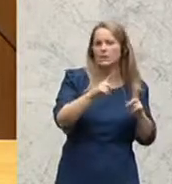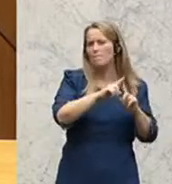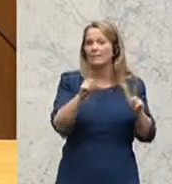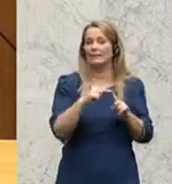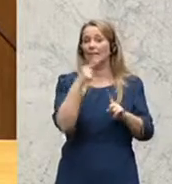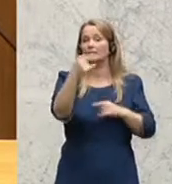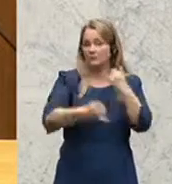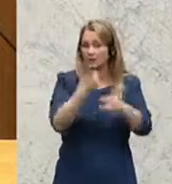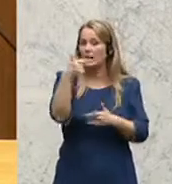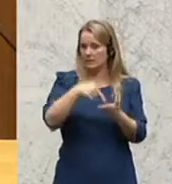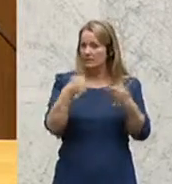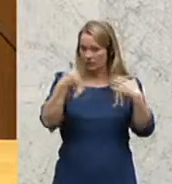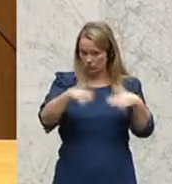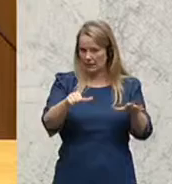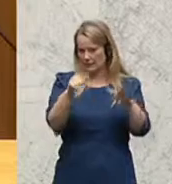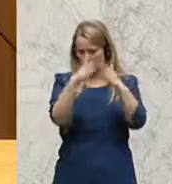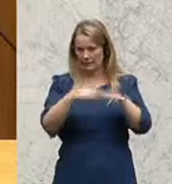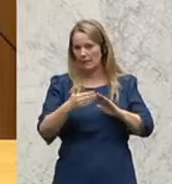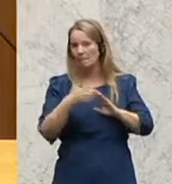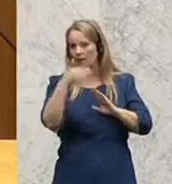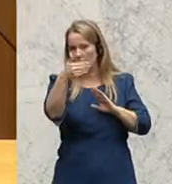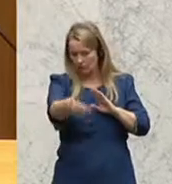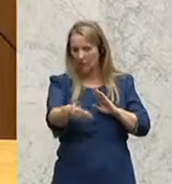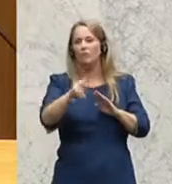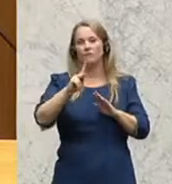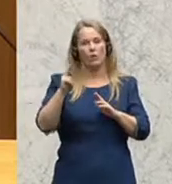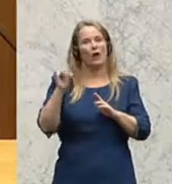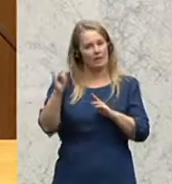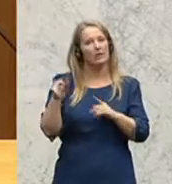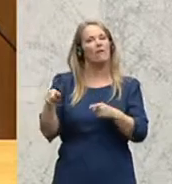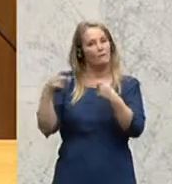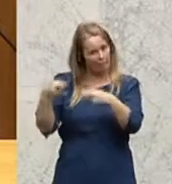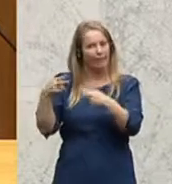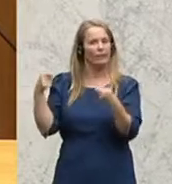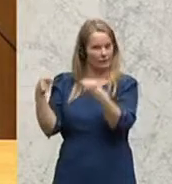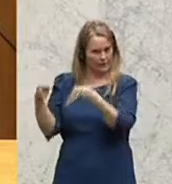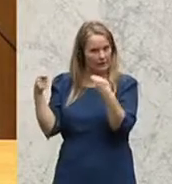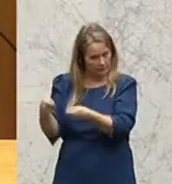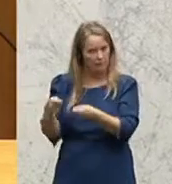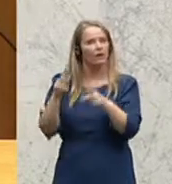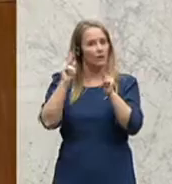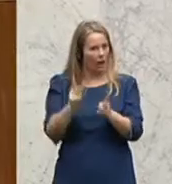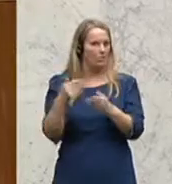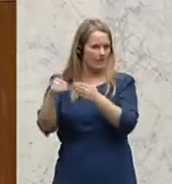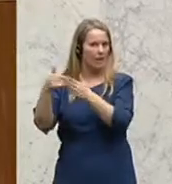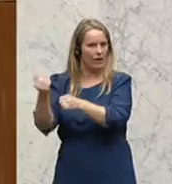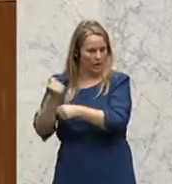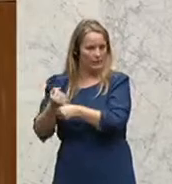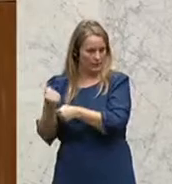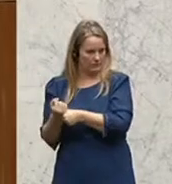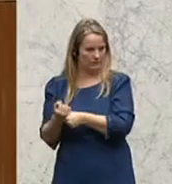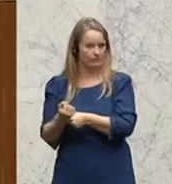zum nächsten Jahr, 2016, Dezember, wird der VKI weiterhin finanziert. Er kann weiterhin seine Arbeit